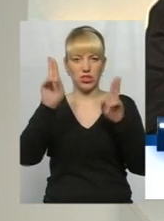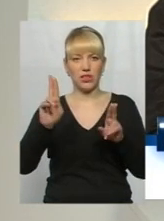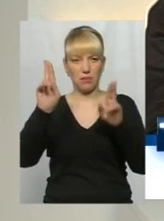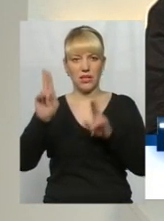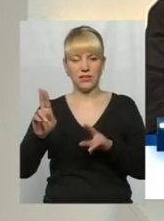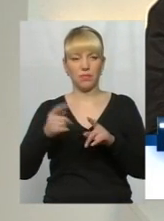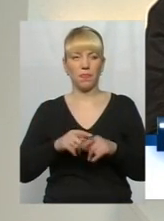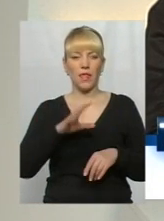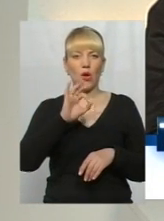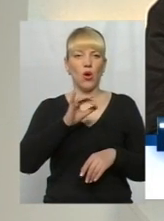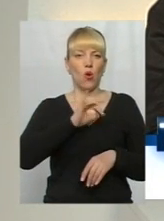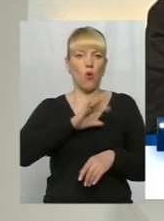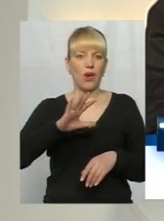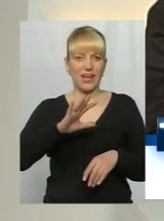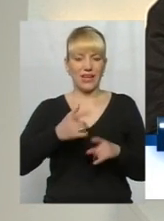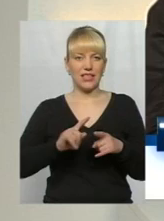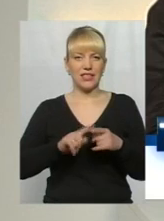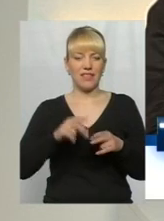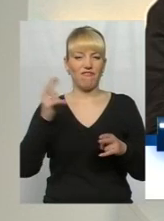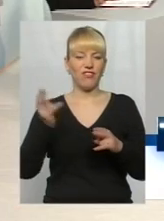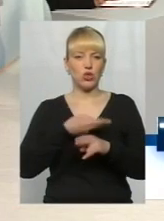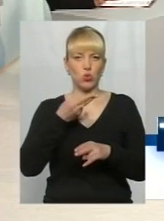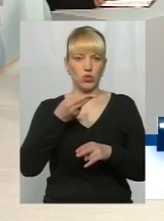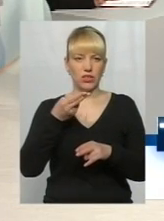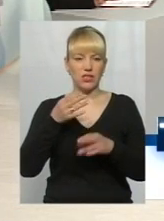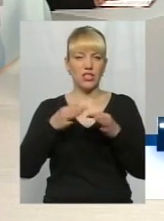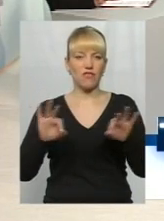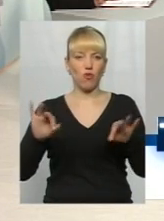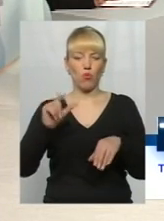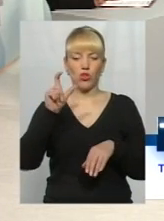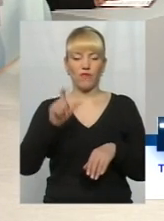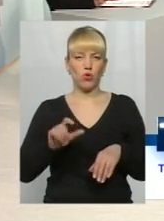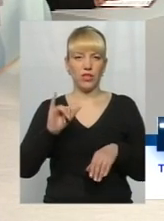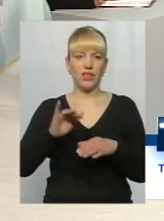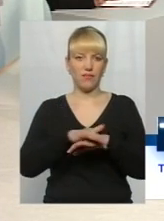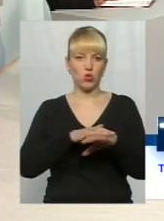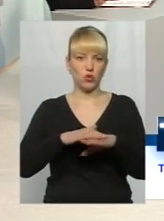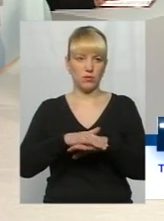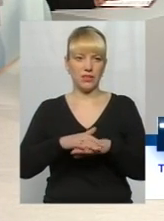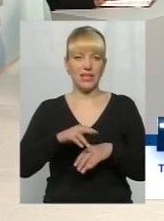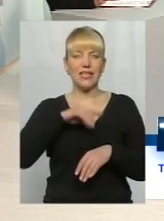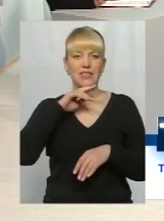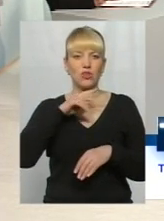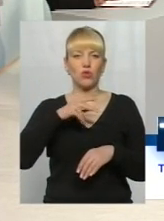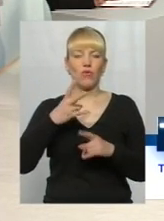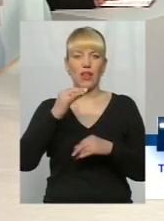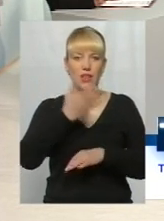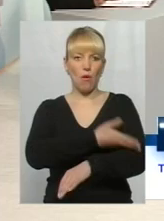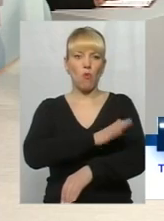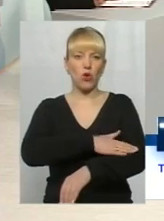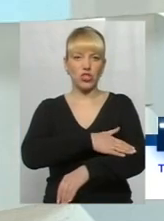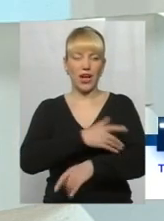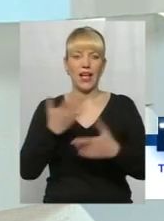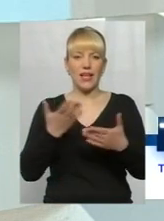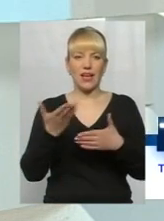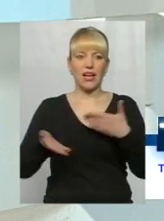Олігархія – це відсутність свободи в людині і в суспільстві. Зверніть увагу на Польщу, яка практично